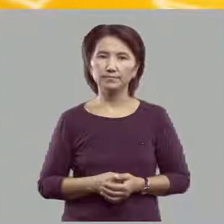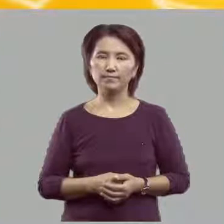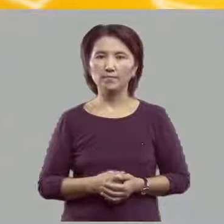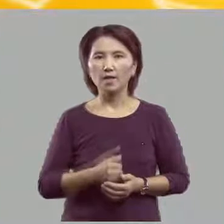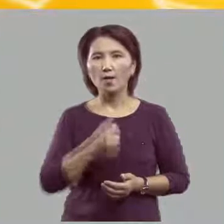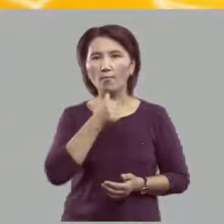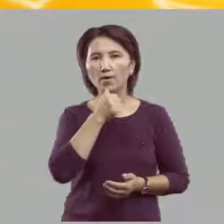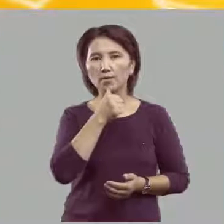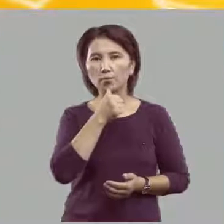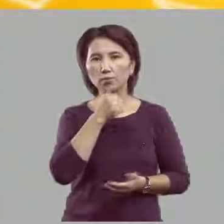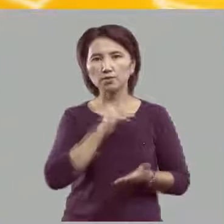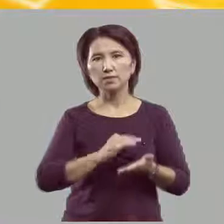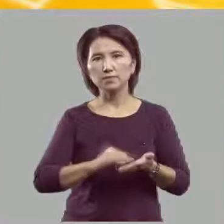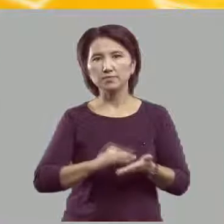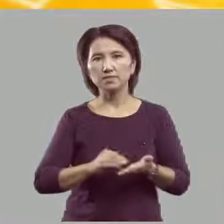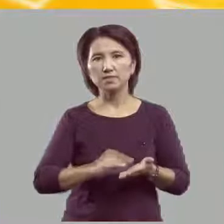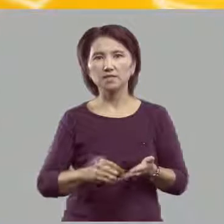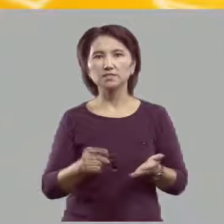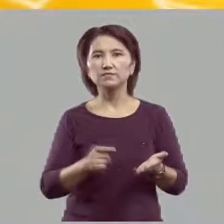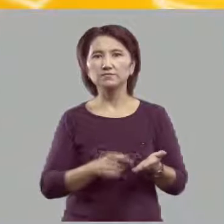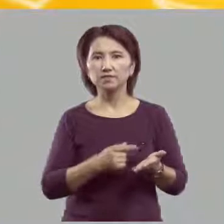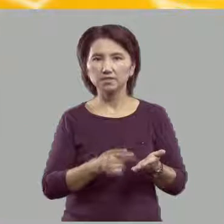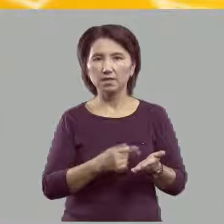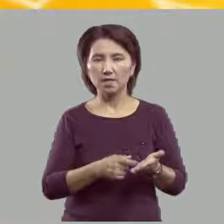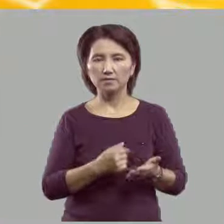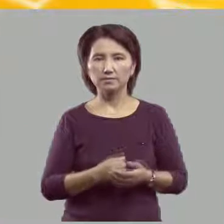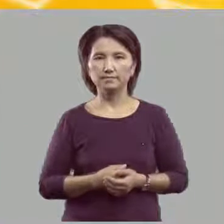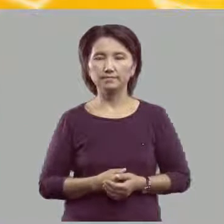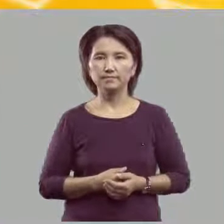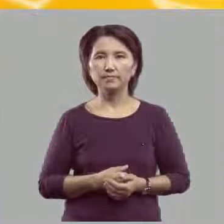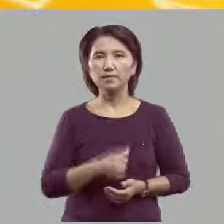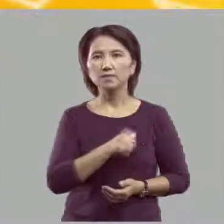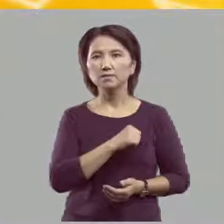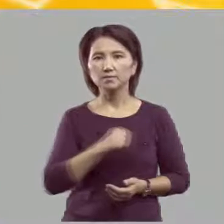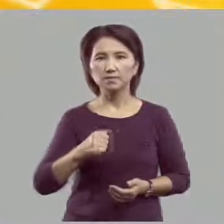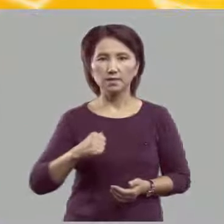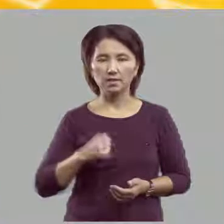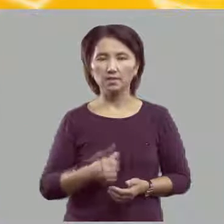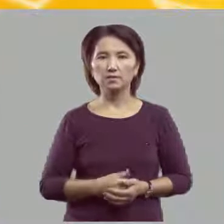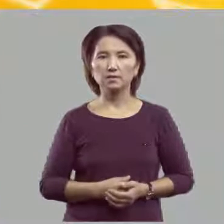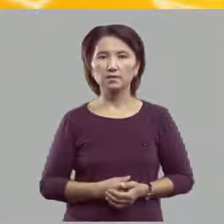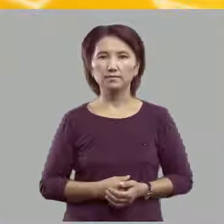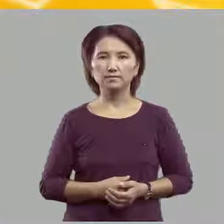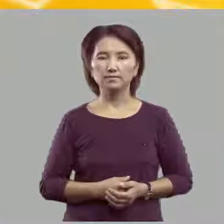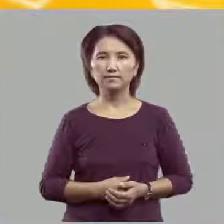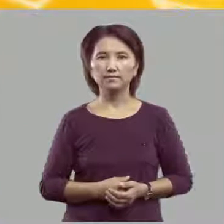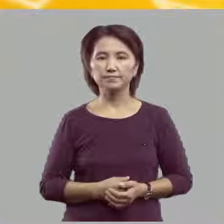Попробуйте написать в тетради самостоятельно.